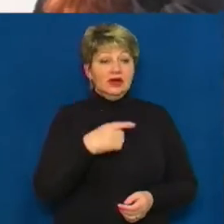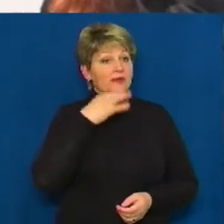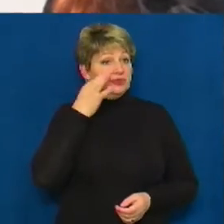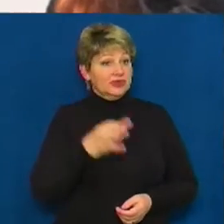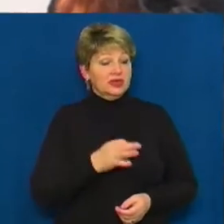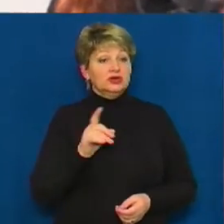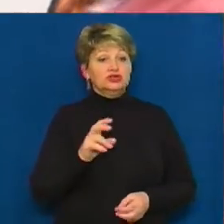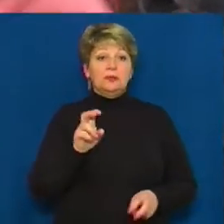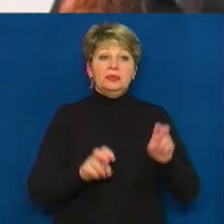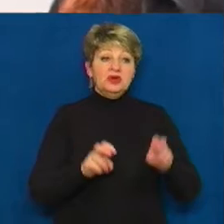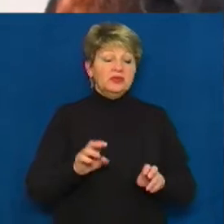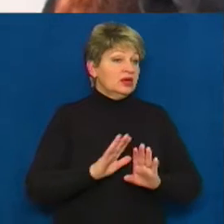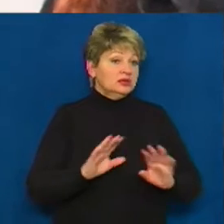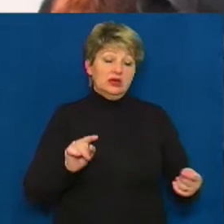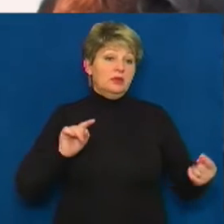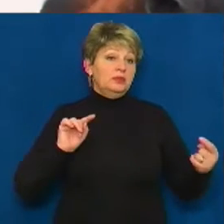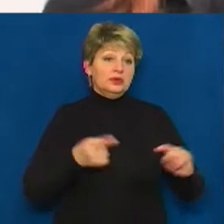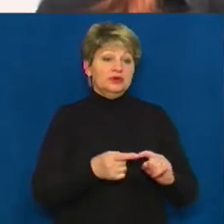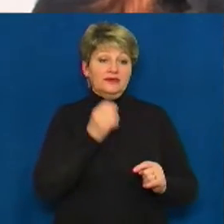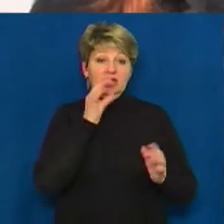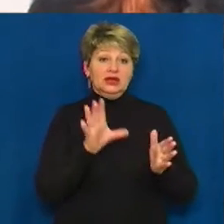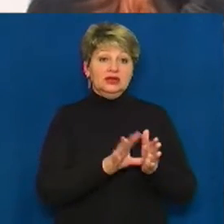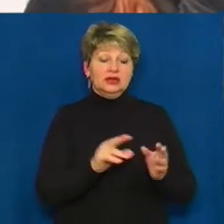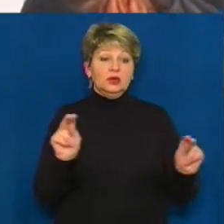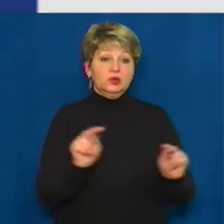підприємстві не проти електронного учнівського квитка.